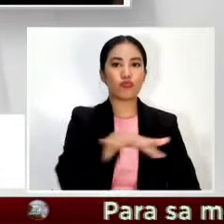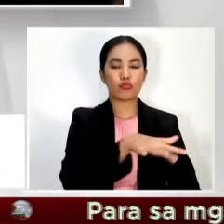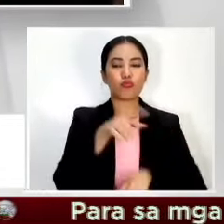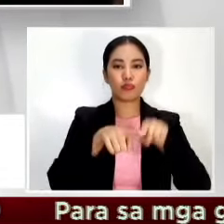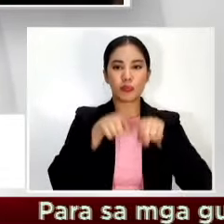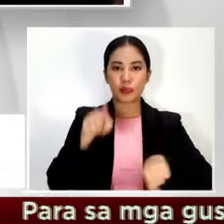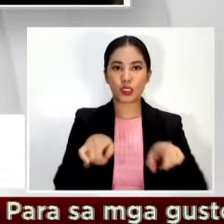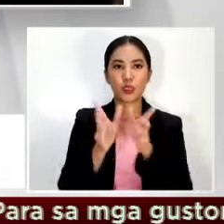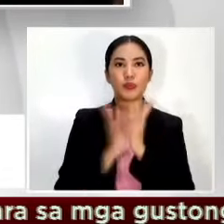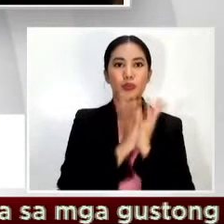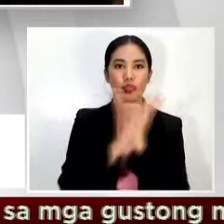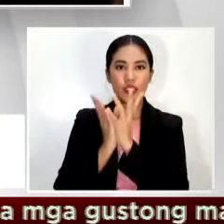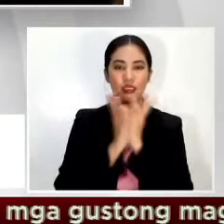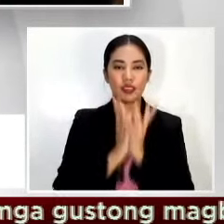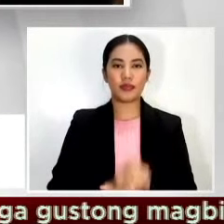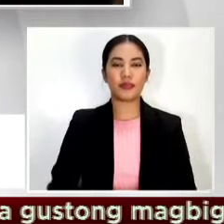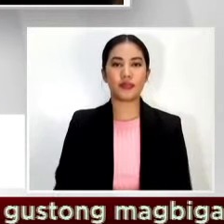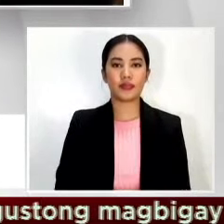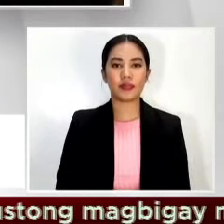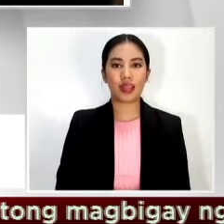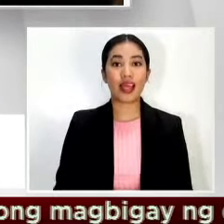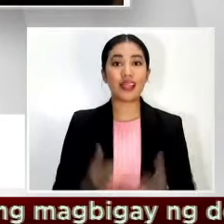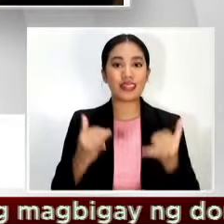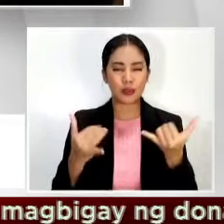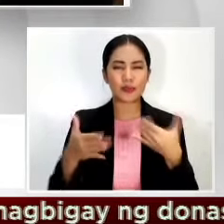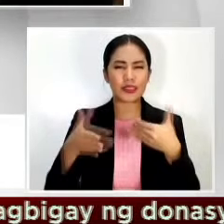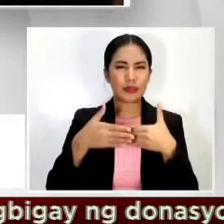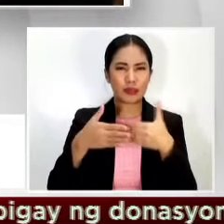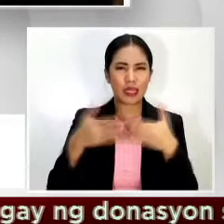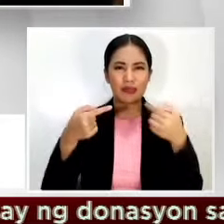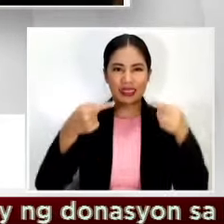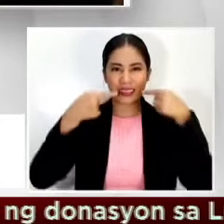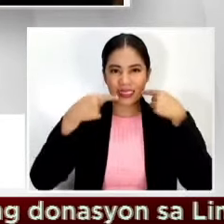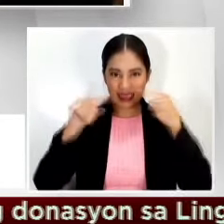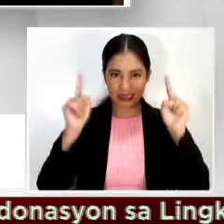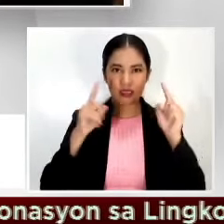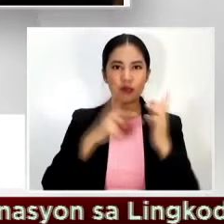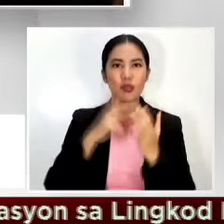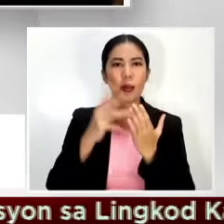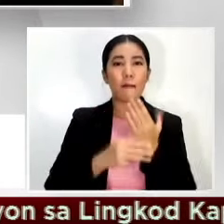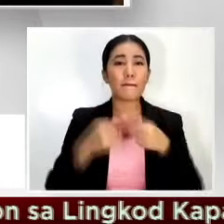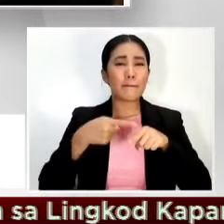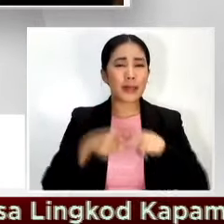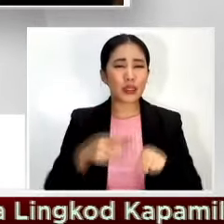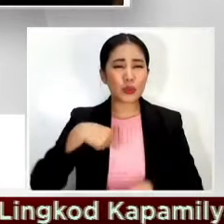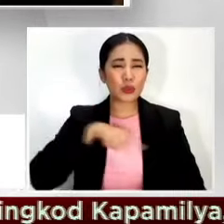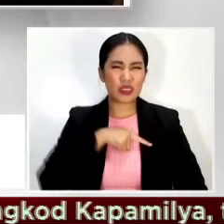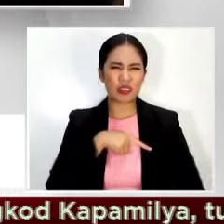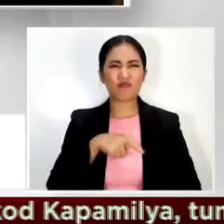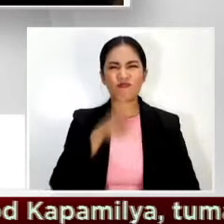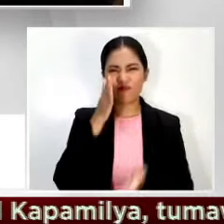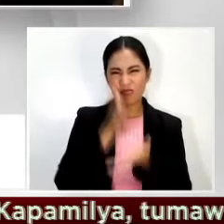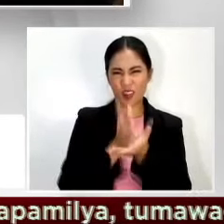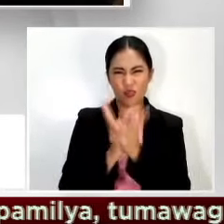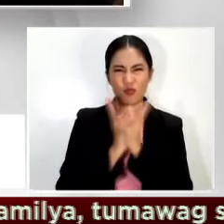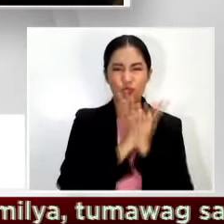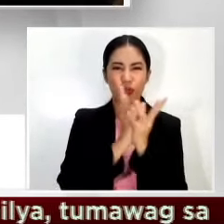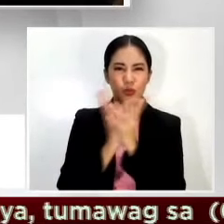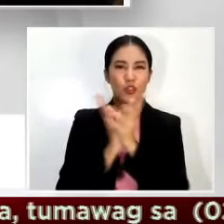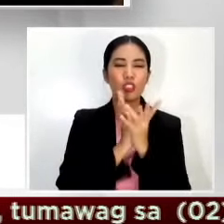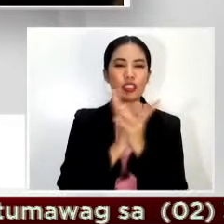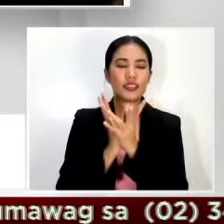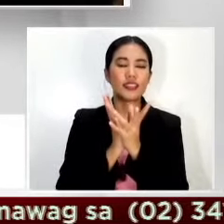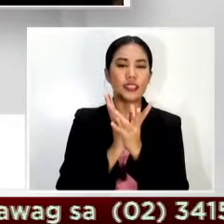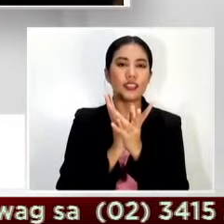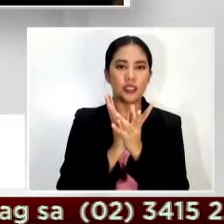Nando na tayo sa peak ng pagunlad pero kinalangan natin itigil yung community pantry ng isang araw sa Maginhawa